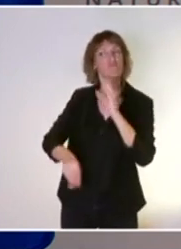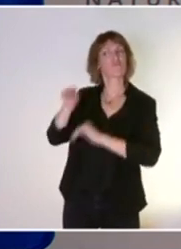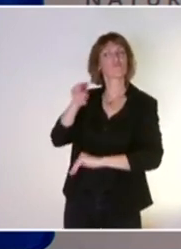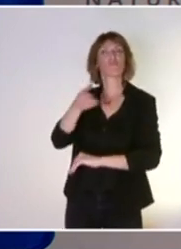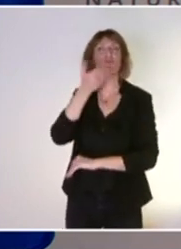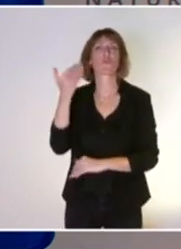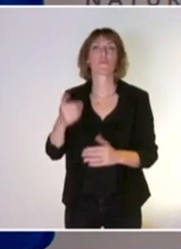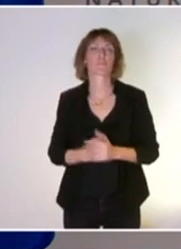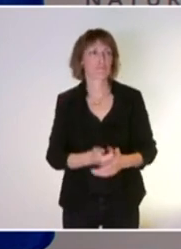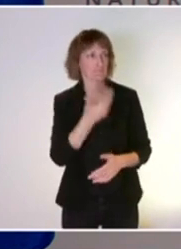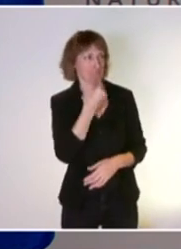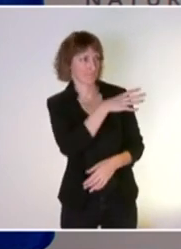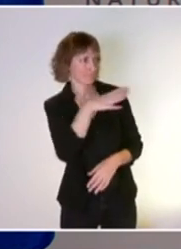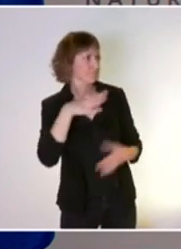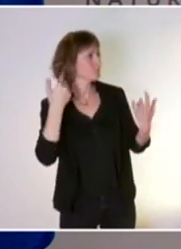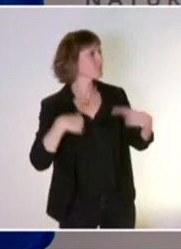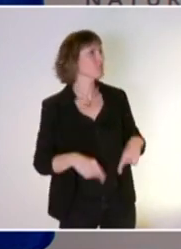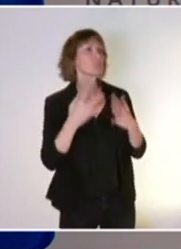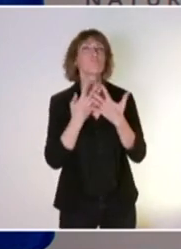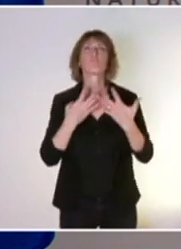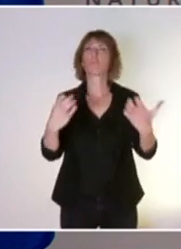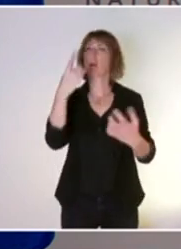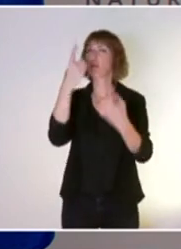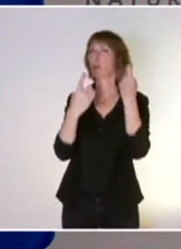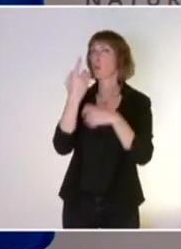Merci, Madame la Ministre. Est-ce qu'il y a d'autres questions dans la salle ?